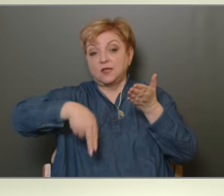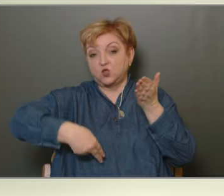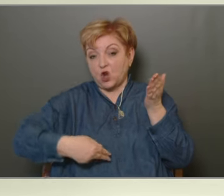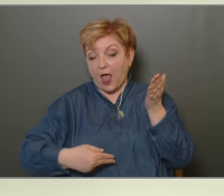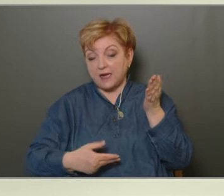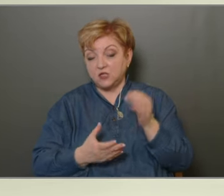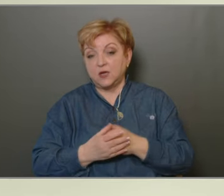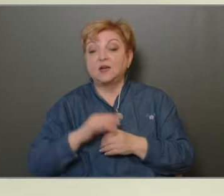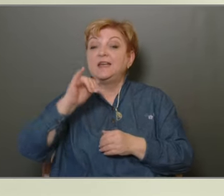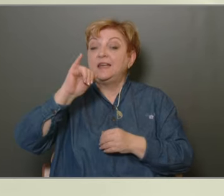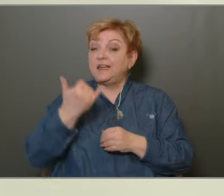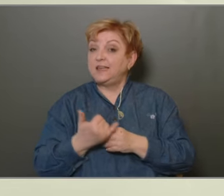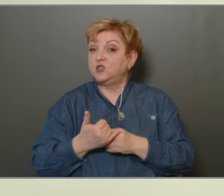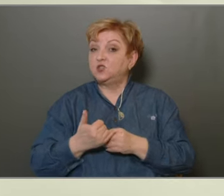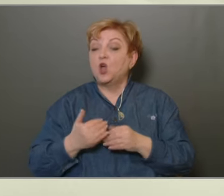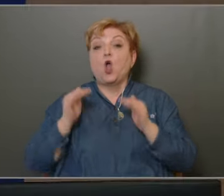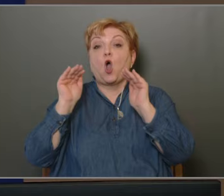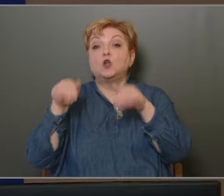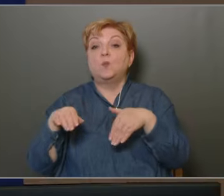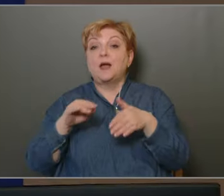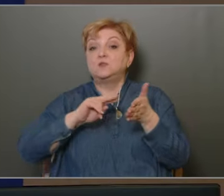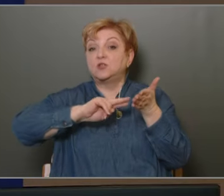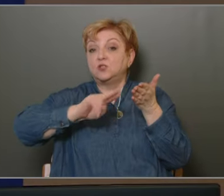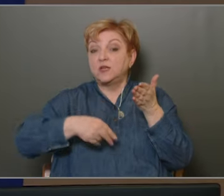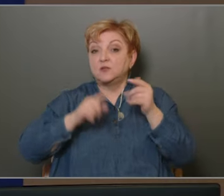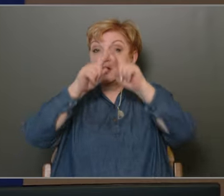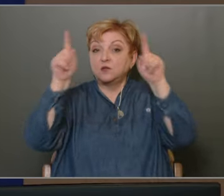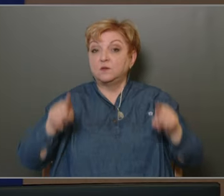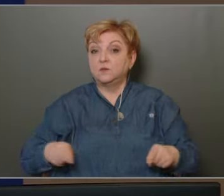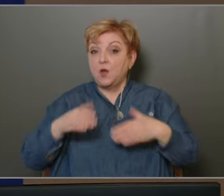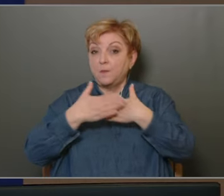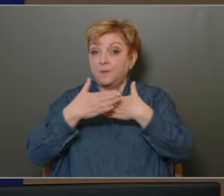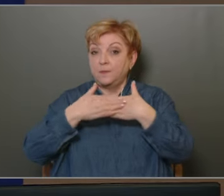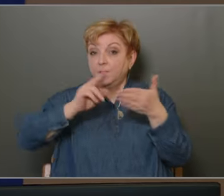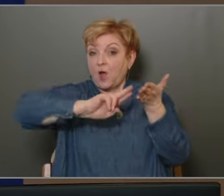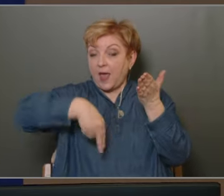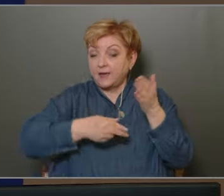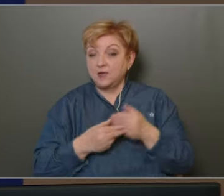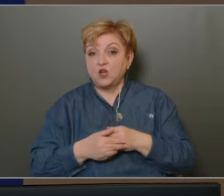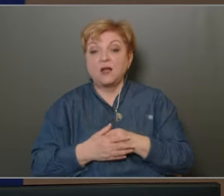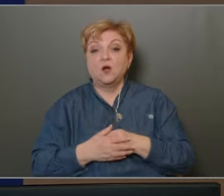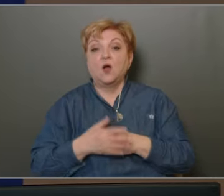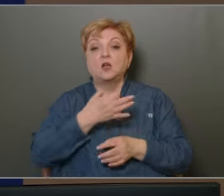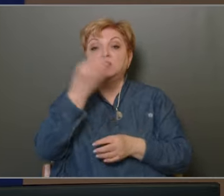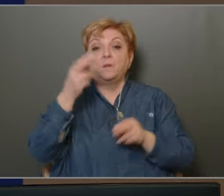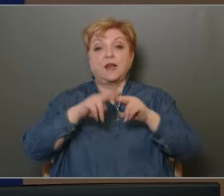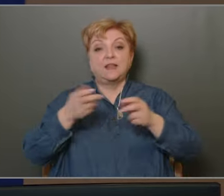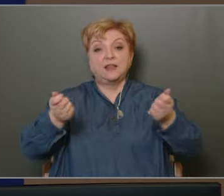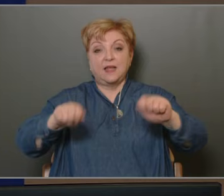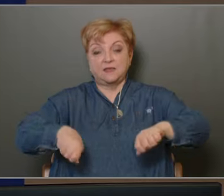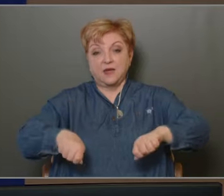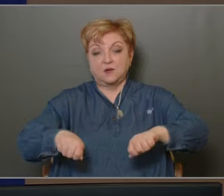és az adományozási szerződés függelékének az aláírására Napi rendet lezártam